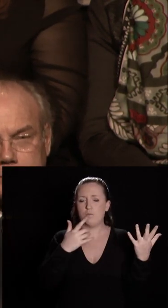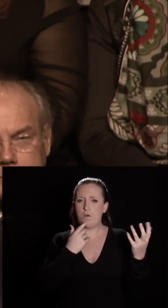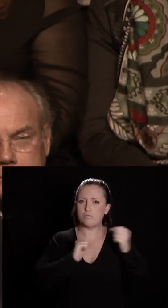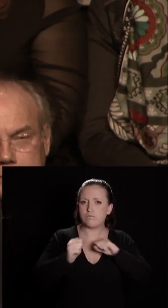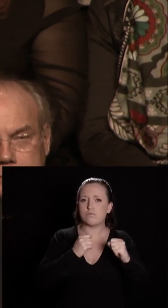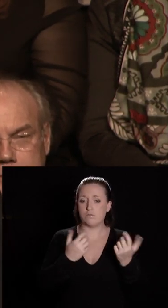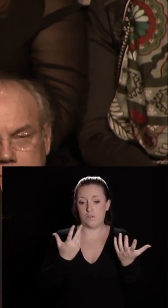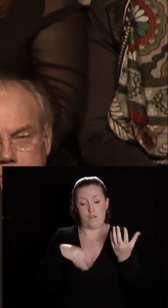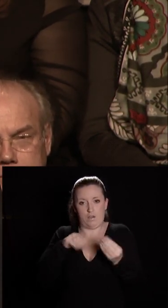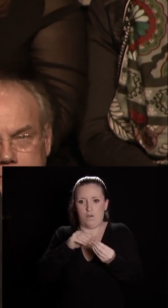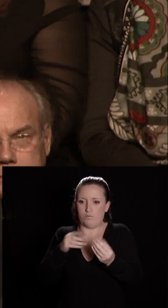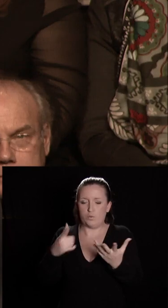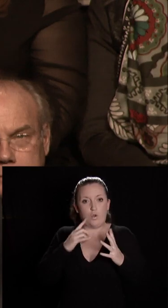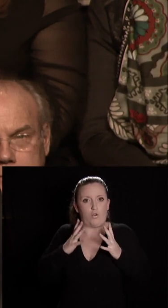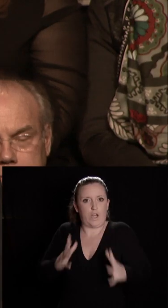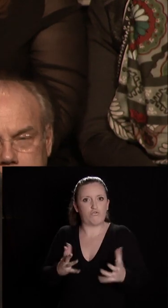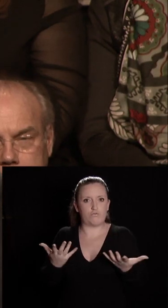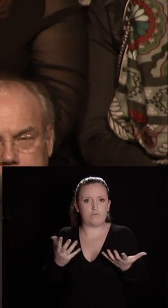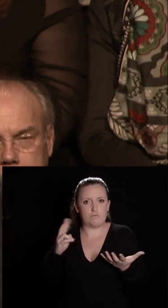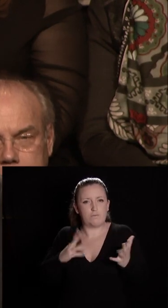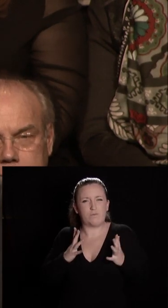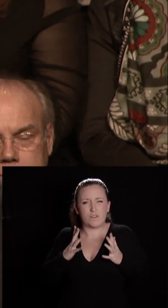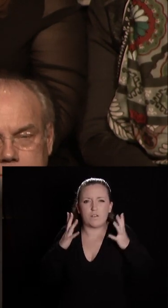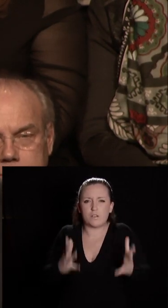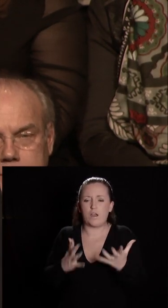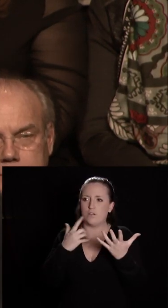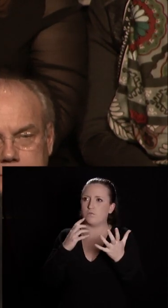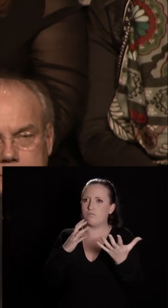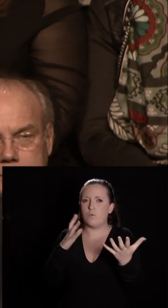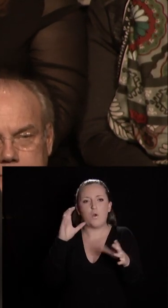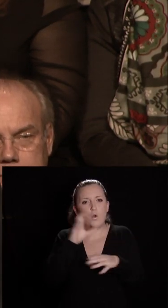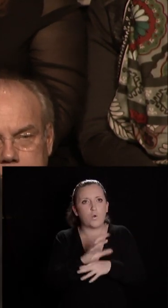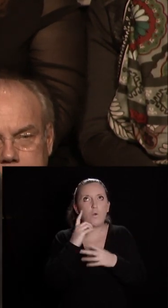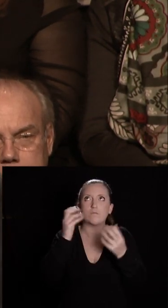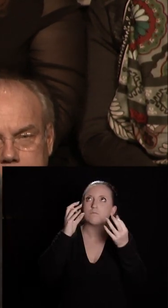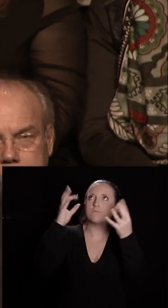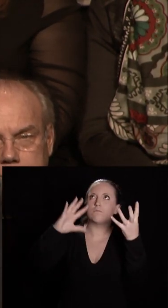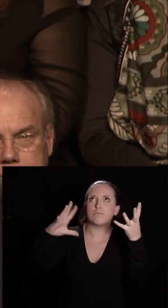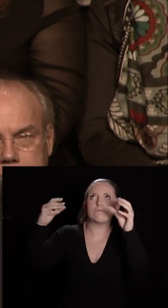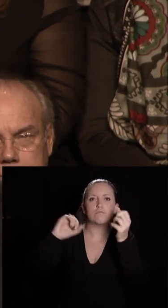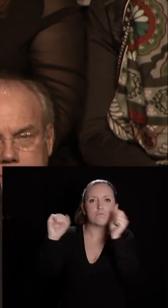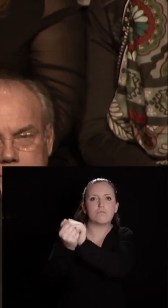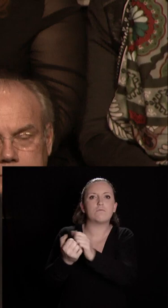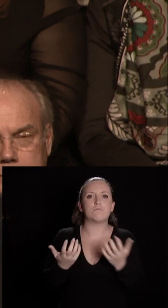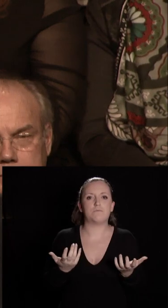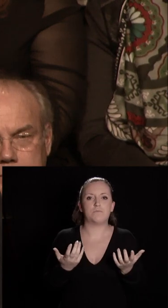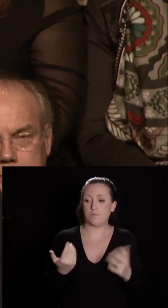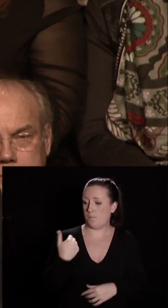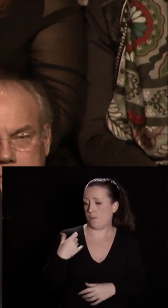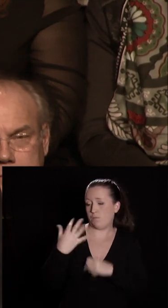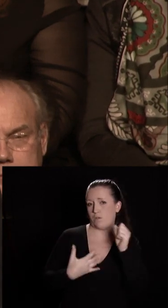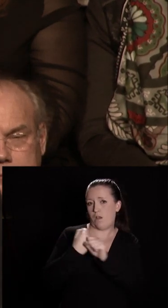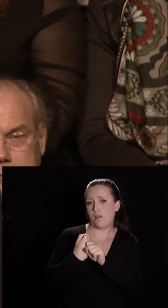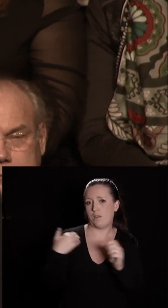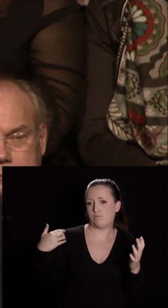cela, engagée de toutes ses forces contre le réchauffement climatique. Au fil des dernières années, nous